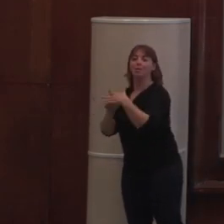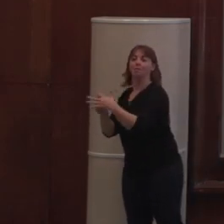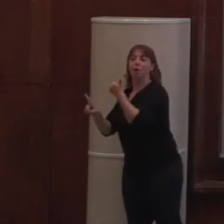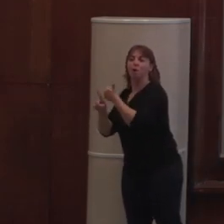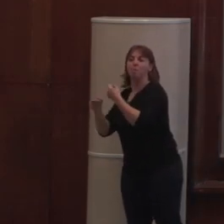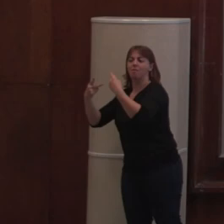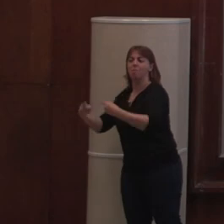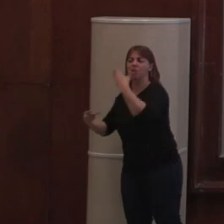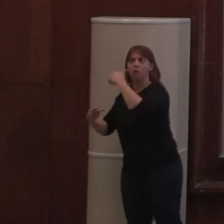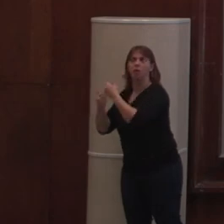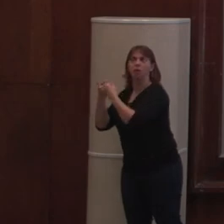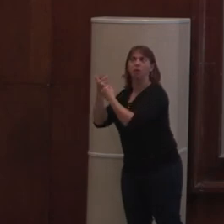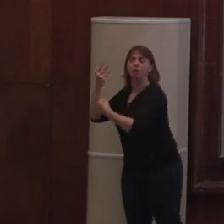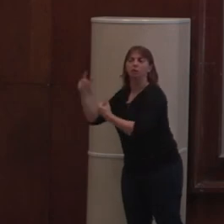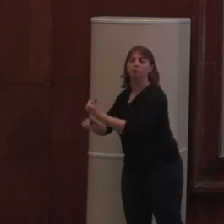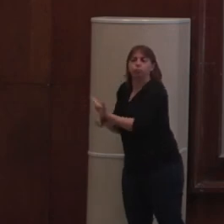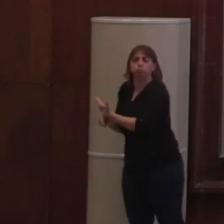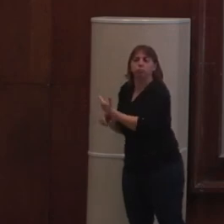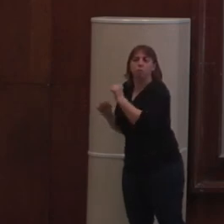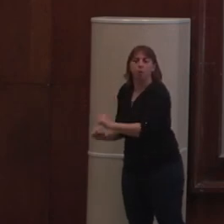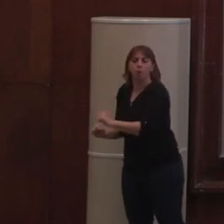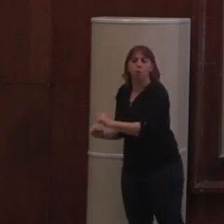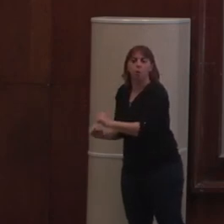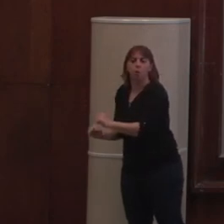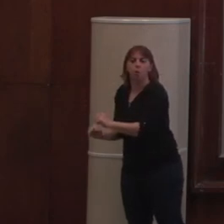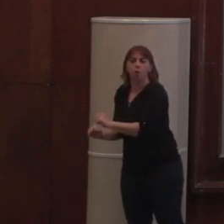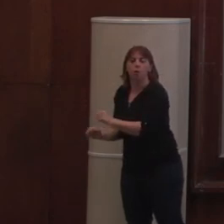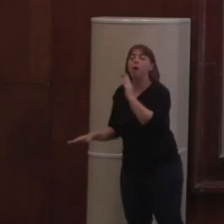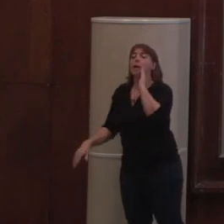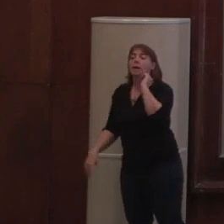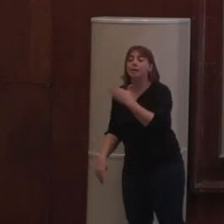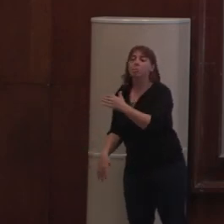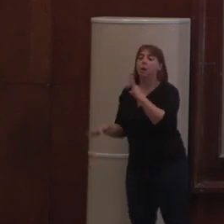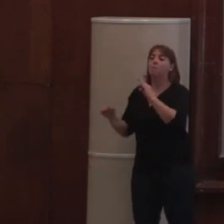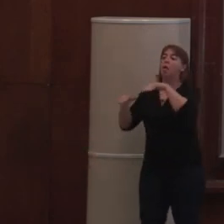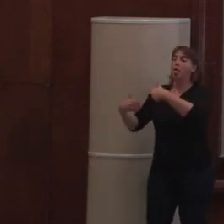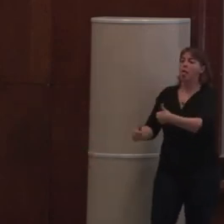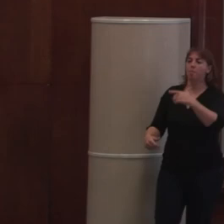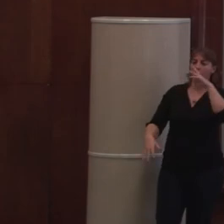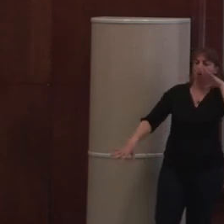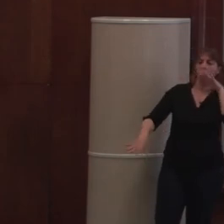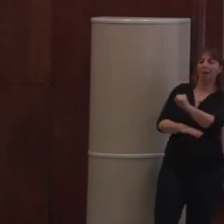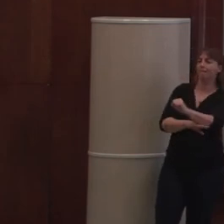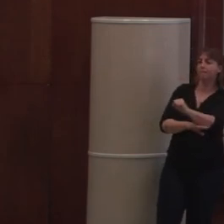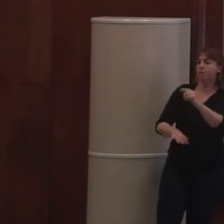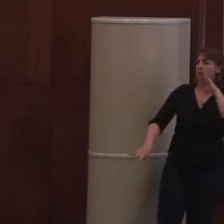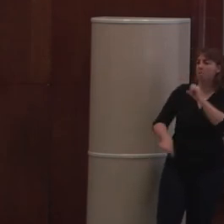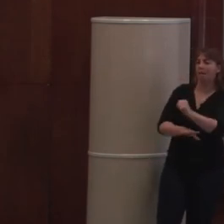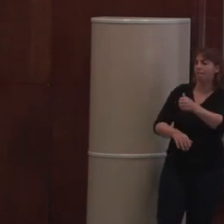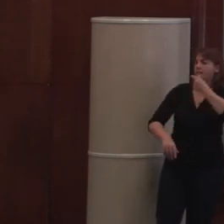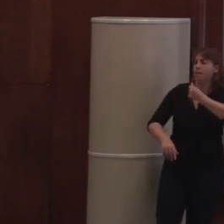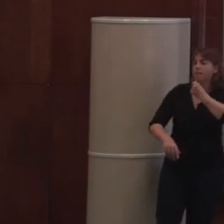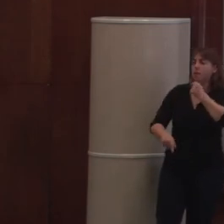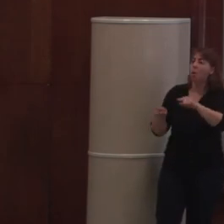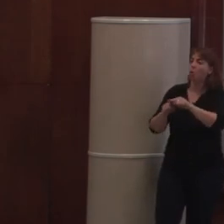consomme l'API, plône où qu'elle soit. Et donc, c'est comme ça qu'on arrive à garantir une bonne indexation, des performances aussi meilleures. permet